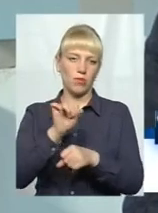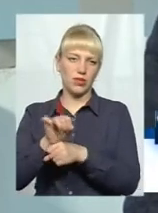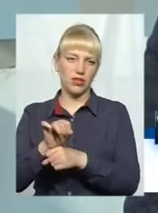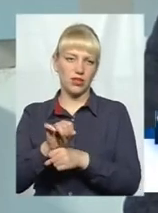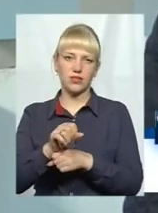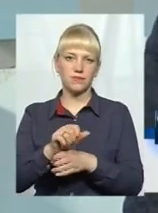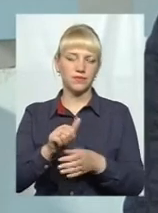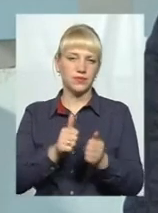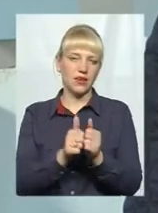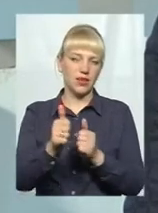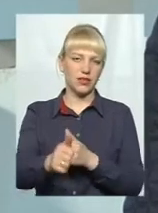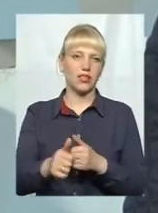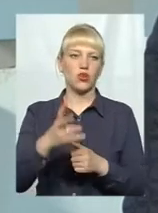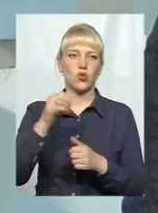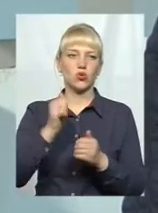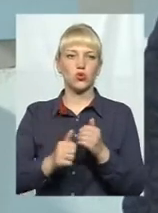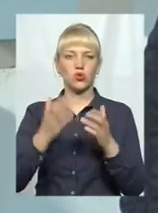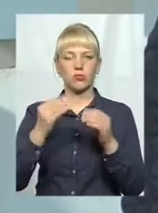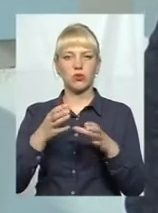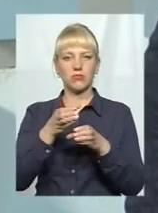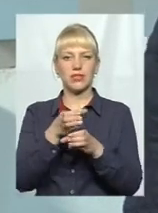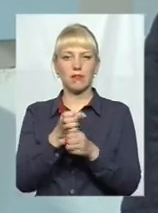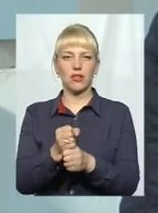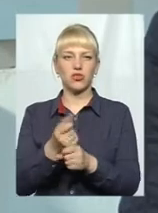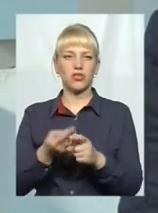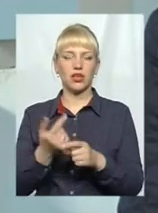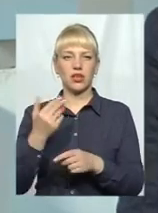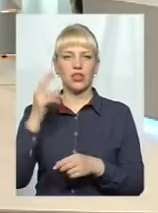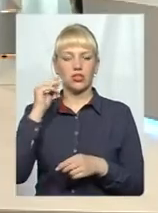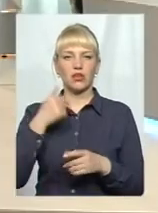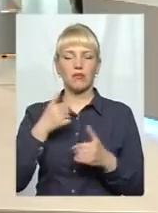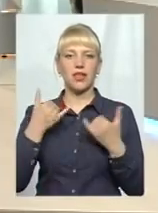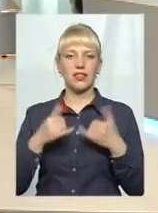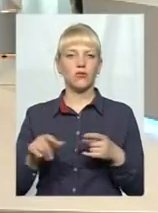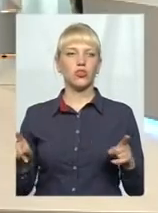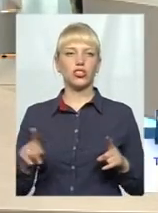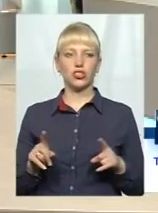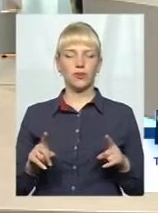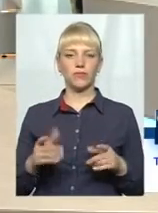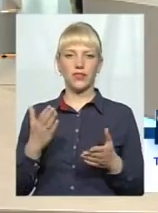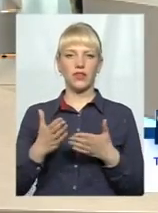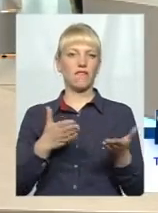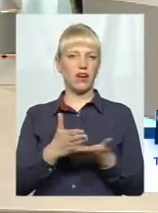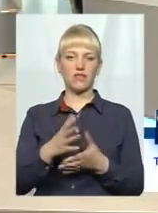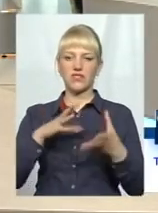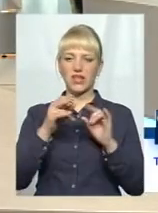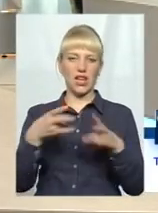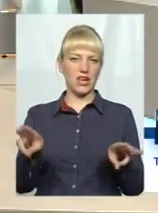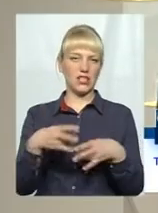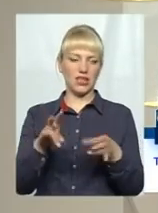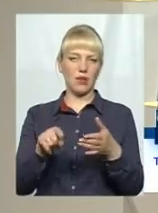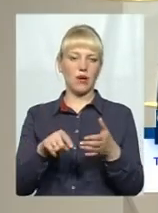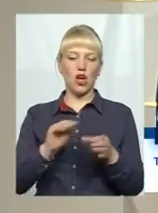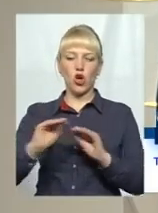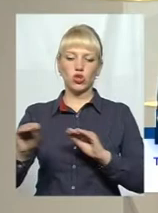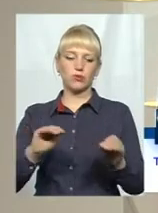Але, до речі, з кожним днем все зменшується, їхні відсотки. А от мене дивую інше ще. От є варіант взагалі не розміщувати у місті Хмельницького.